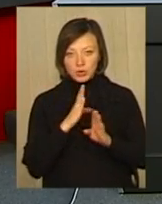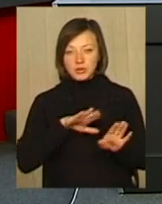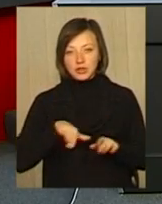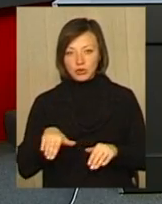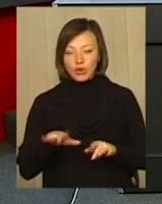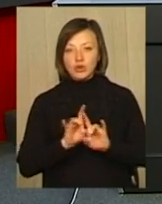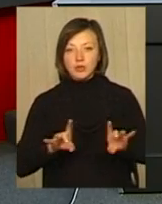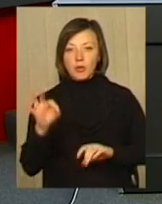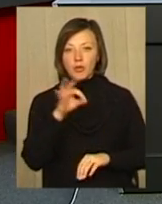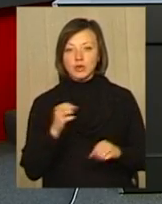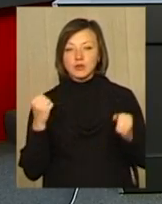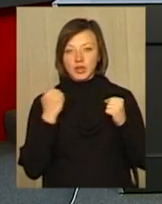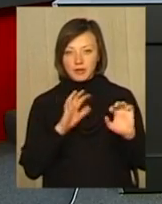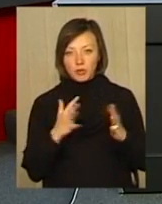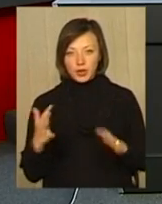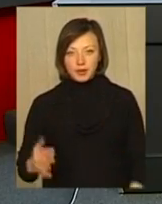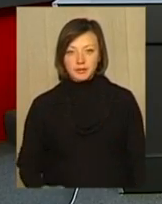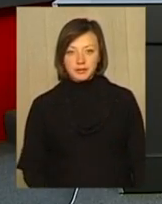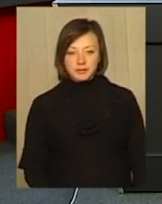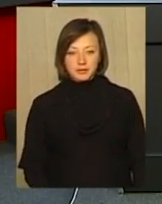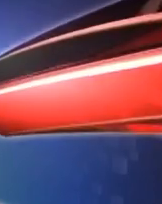Після чого ми розповімо про спортивні події.